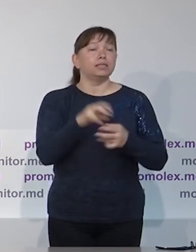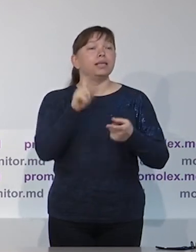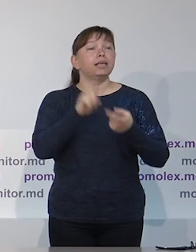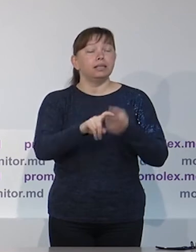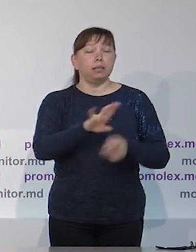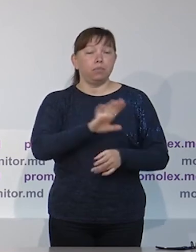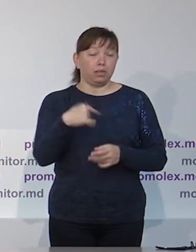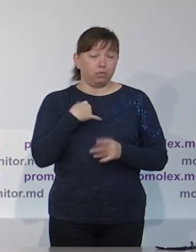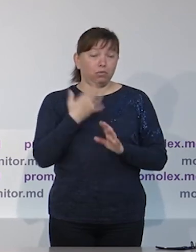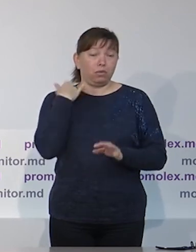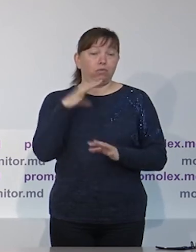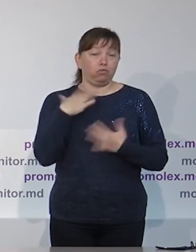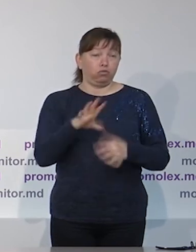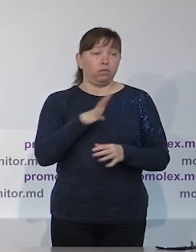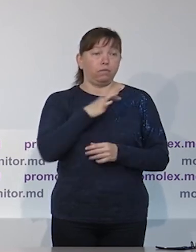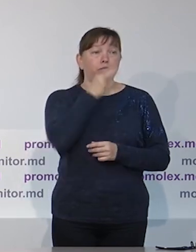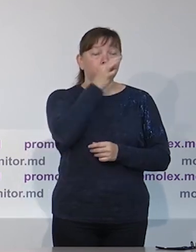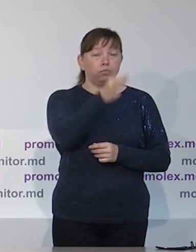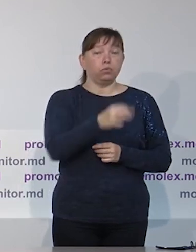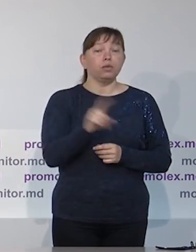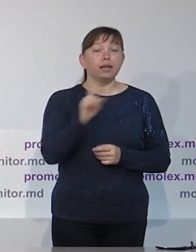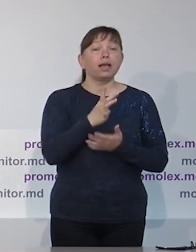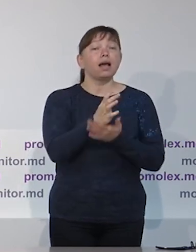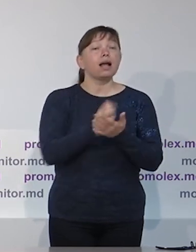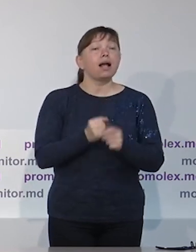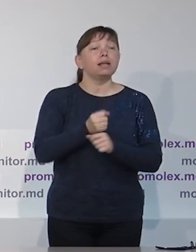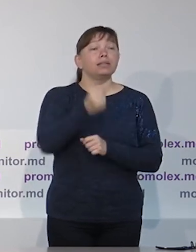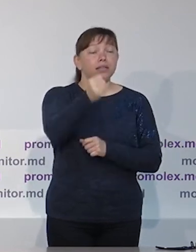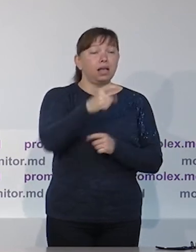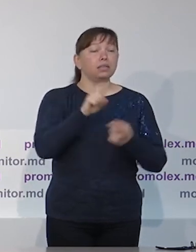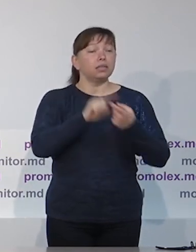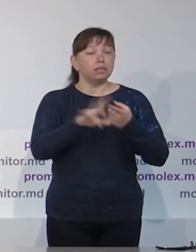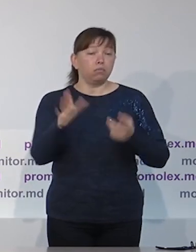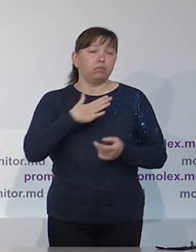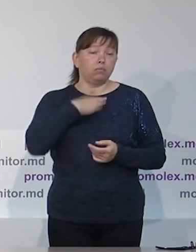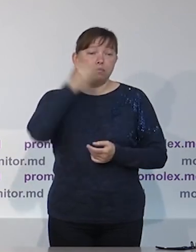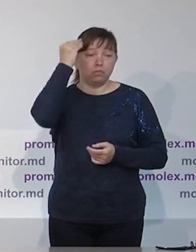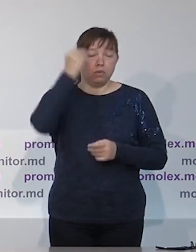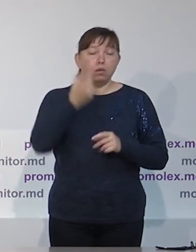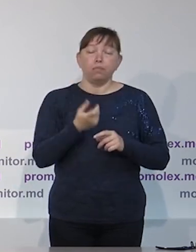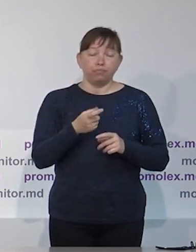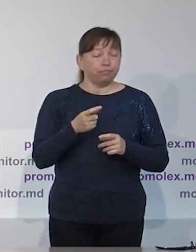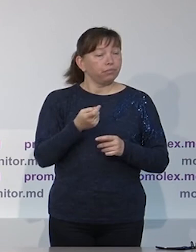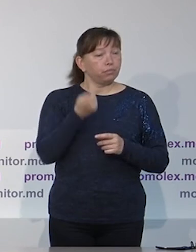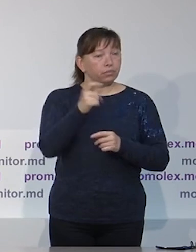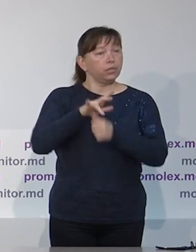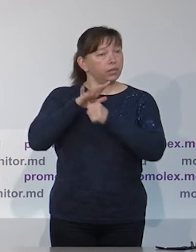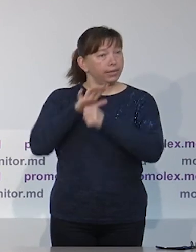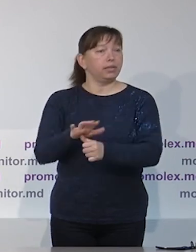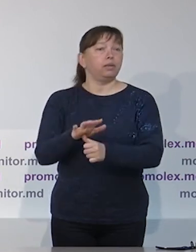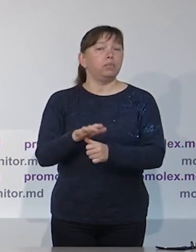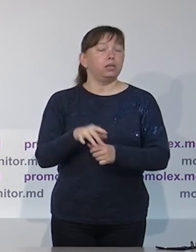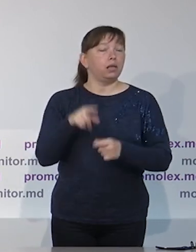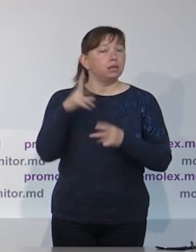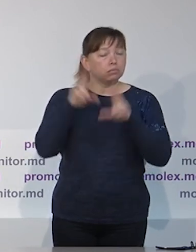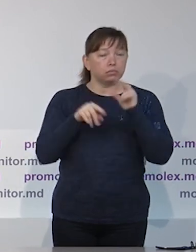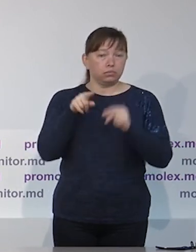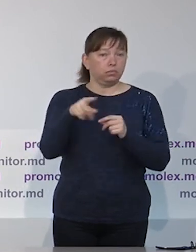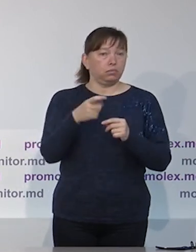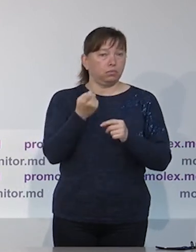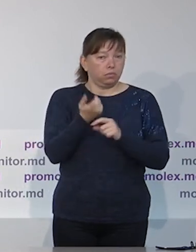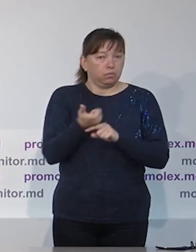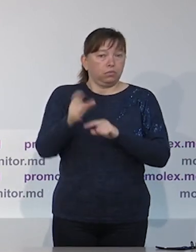право на регистрацию, имеют партии, избирательные блоки и